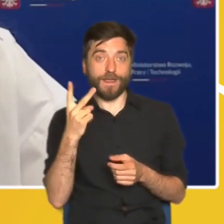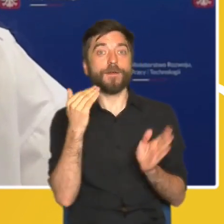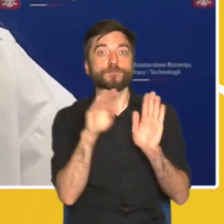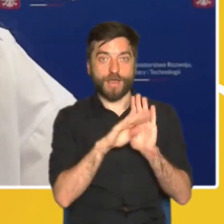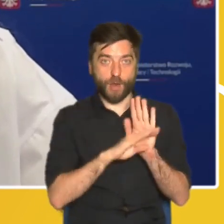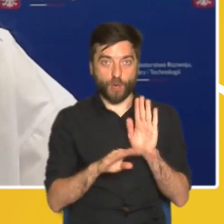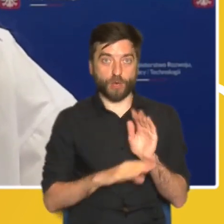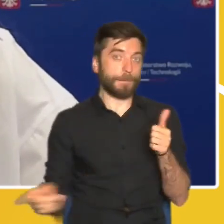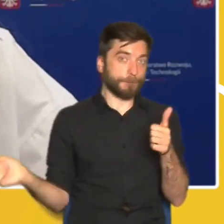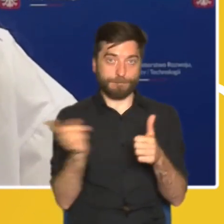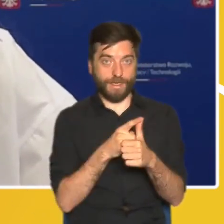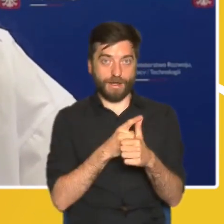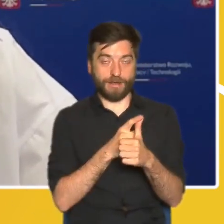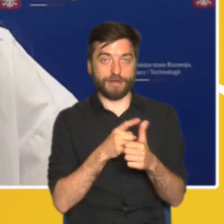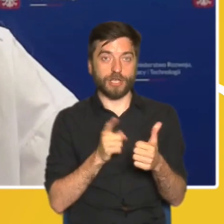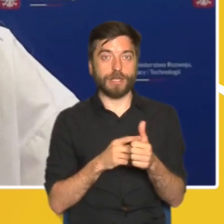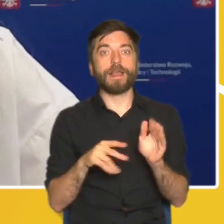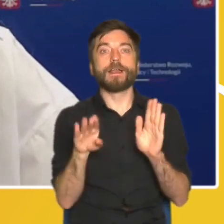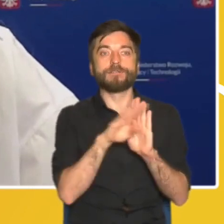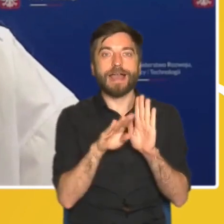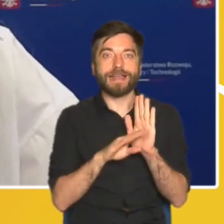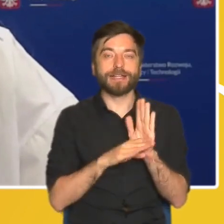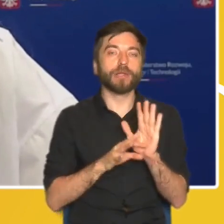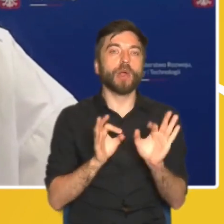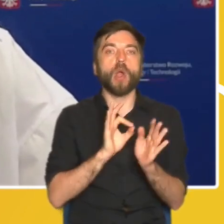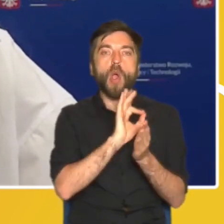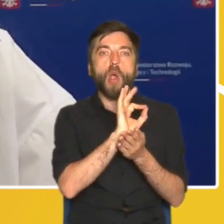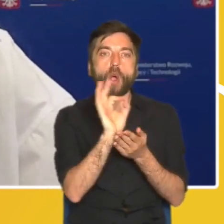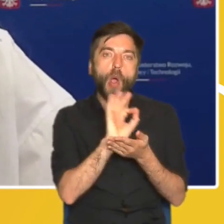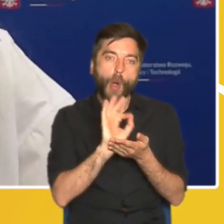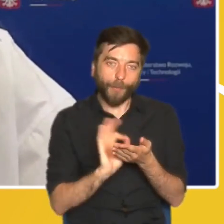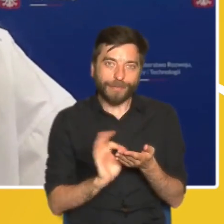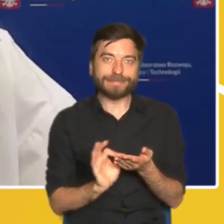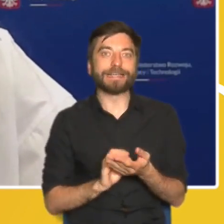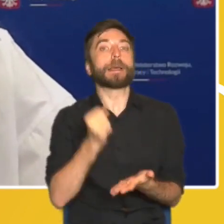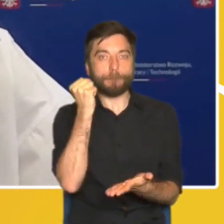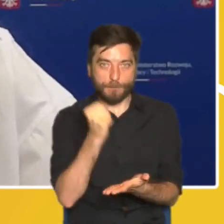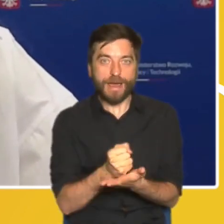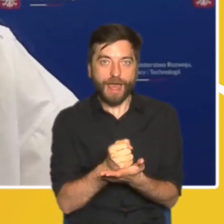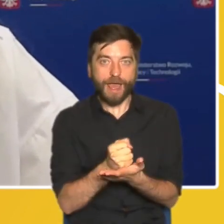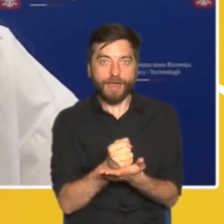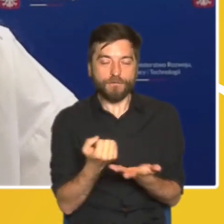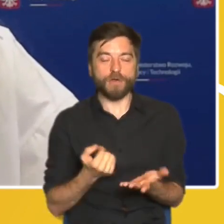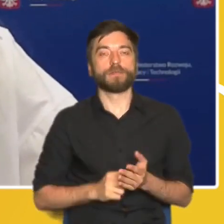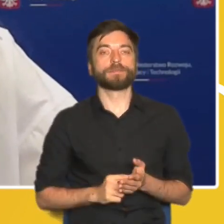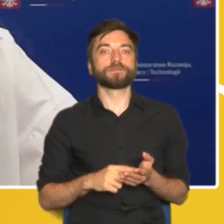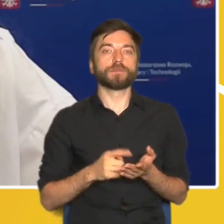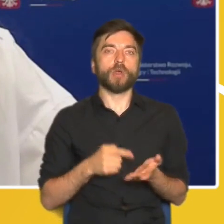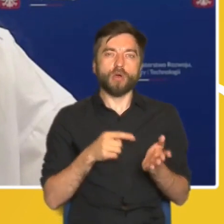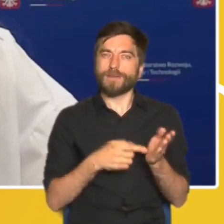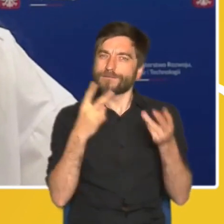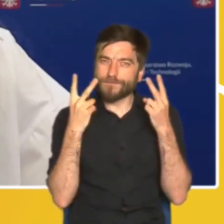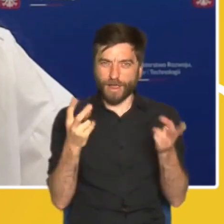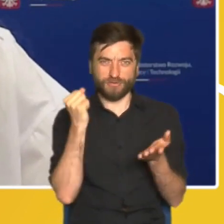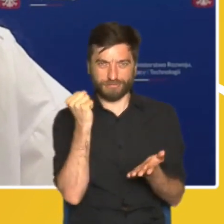Muszą to być oczywiście warunki opisane przepisami prawem, nadającymi im odpowiednią rangę